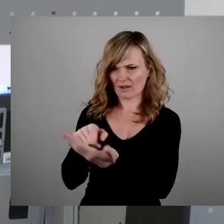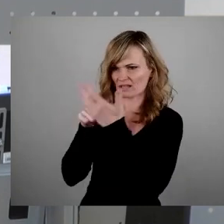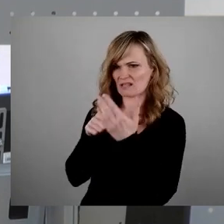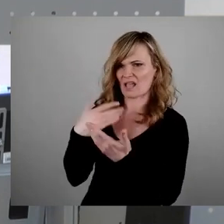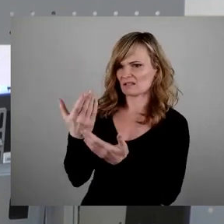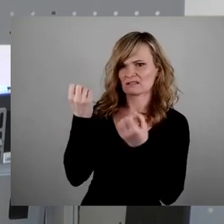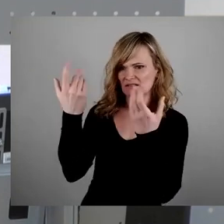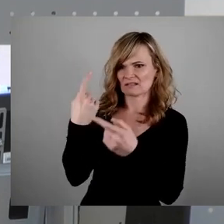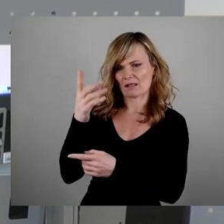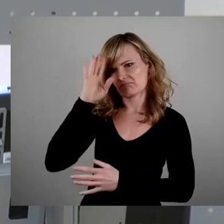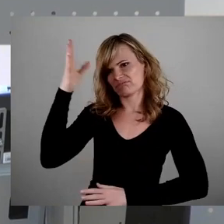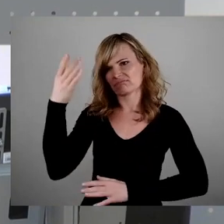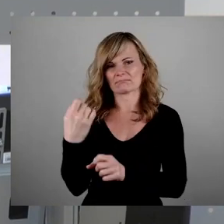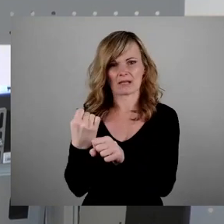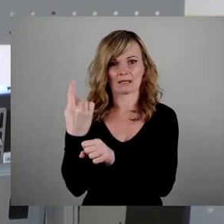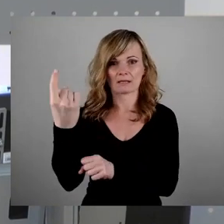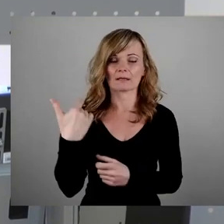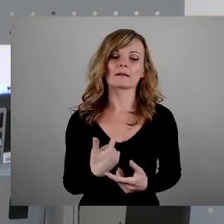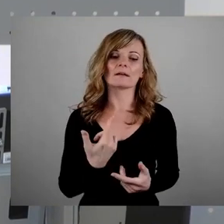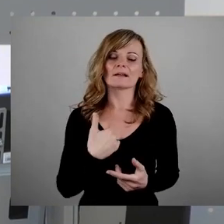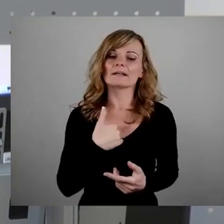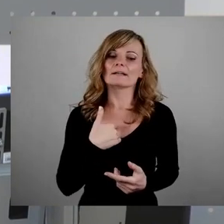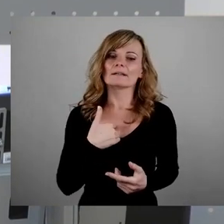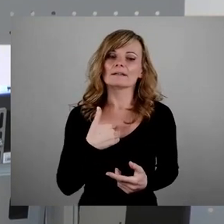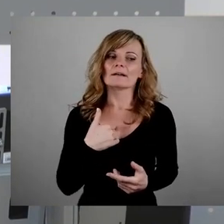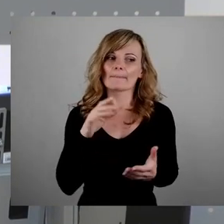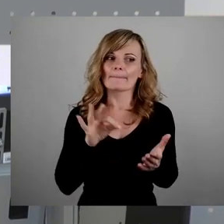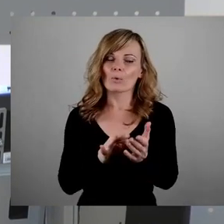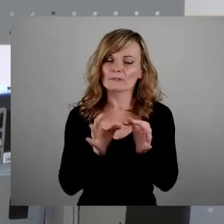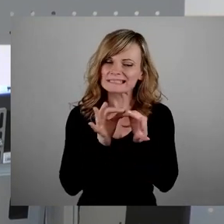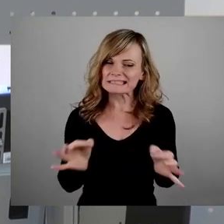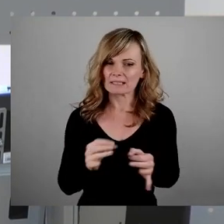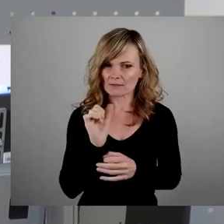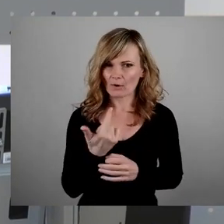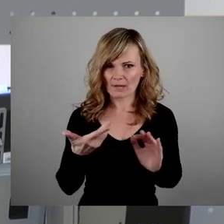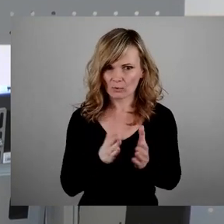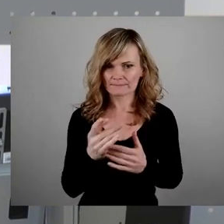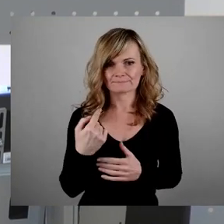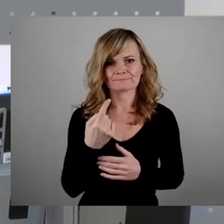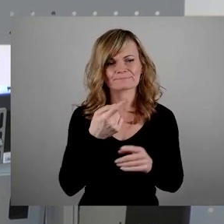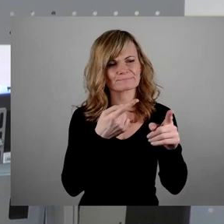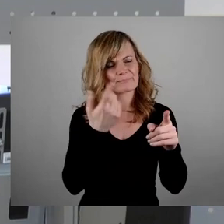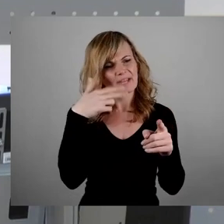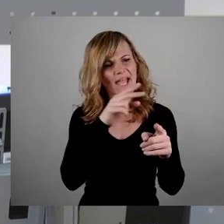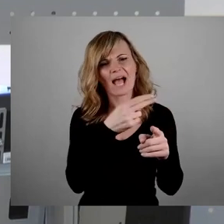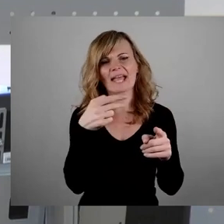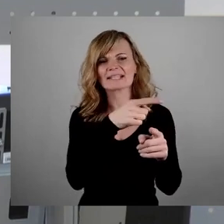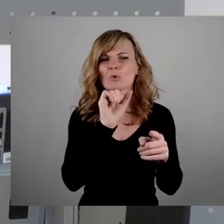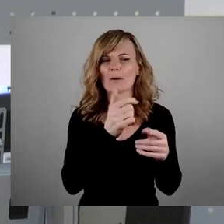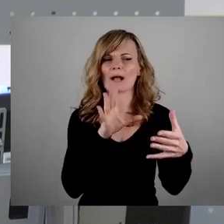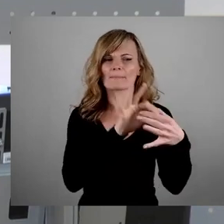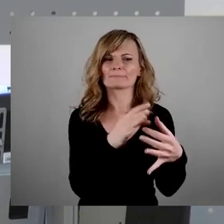meinen Punkt da nochmal ausführe, möchte ich nochmal zum einen auf Herrn Hecht eingehen und zum anderen auf